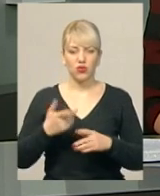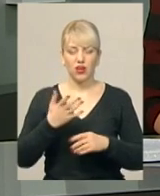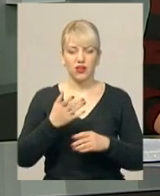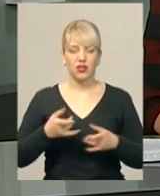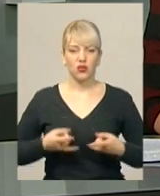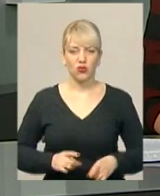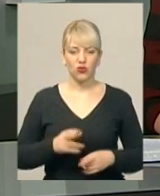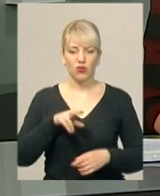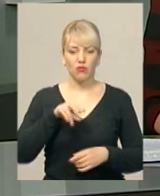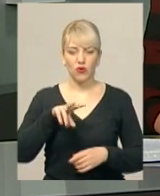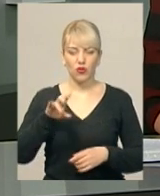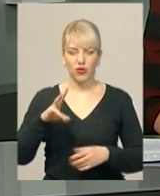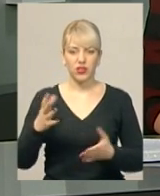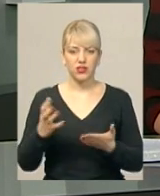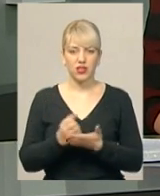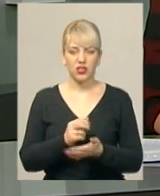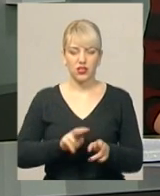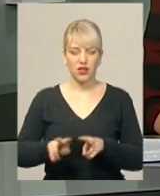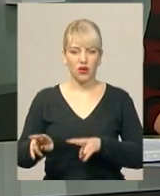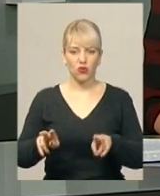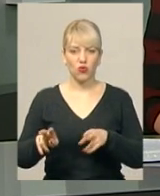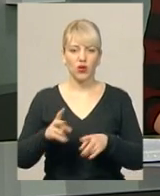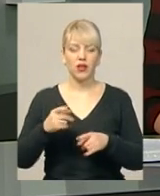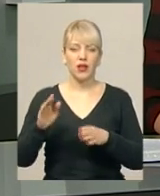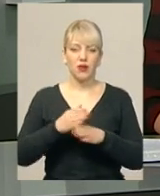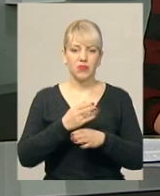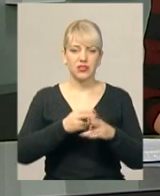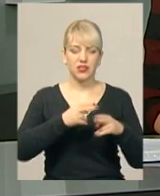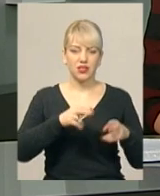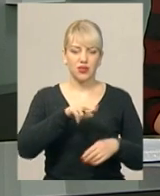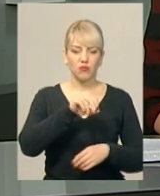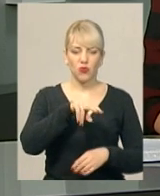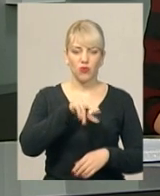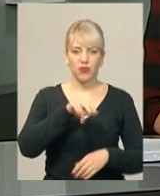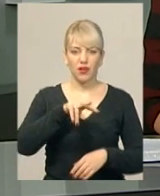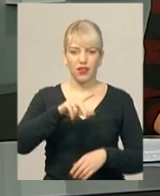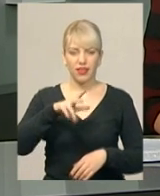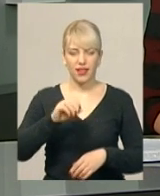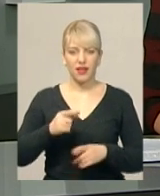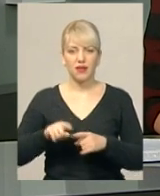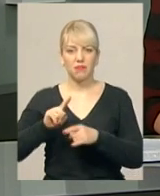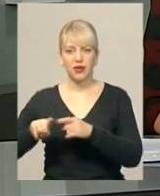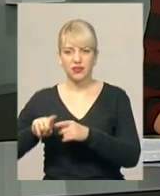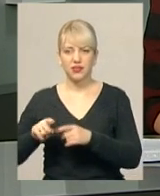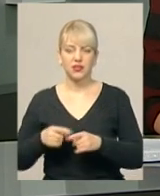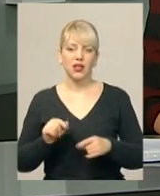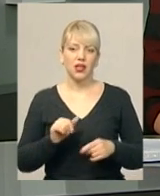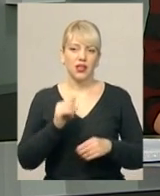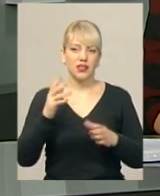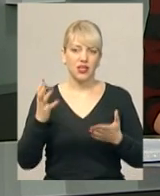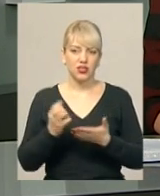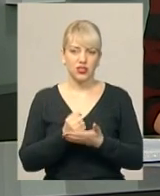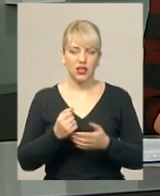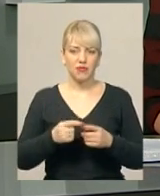полонного, знайшли на залізничних коліях між Попільною та станцією «Бистра» 15 березня. Відомо, що хлопець їхав потягом Хмельницький